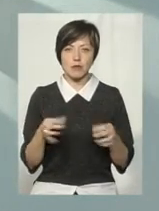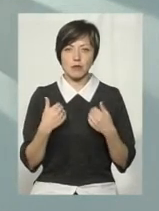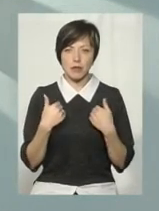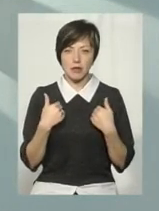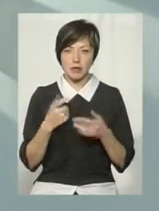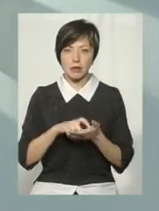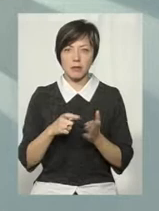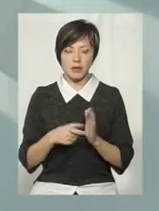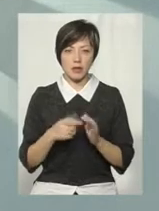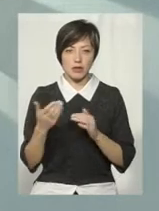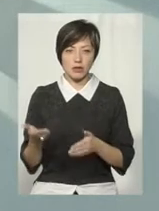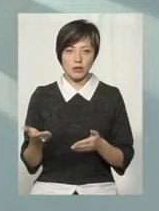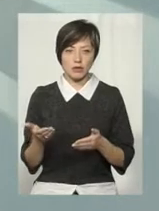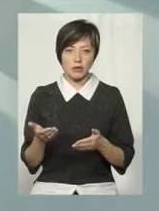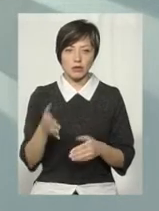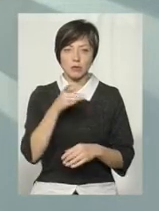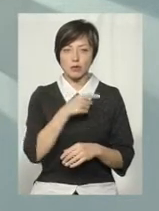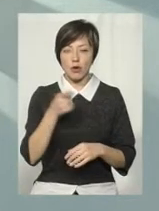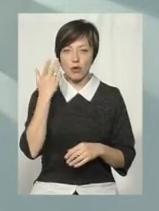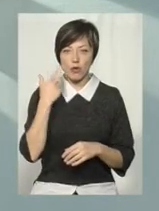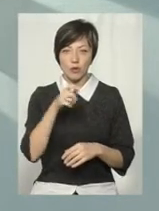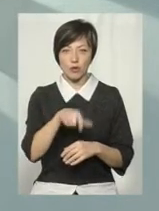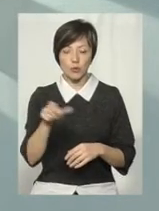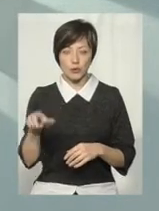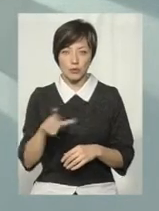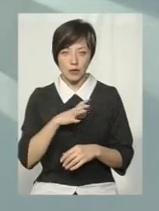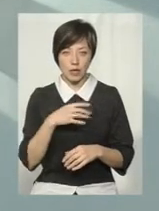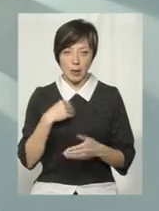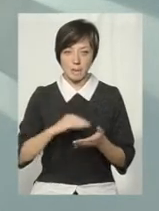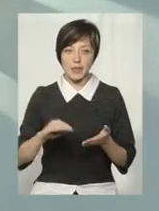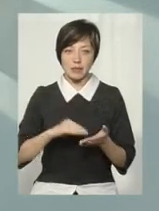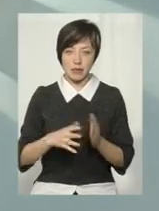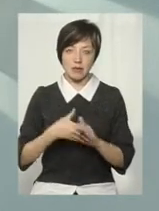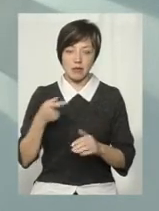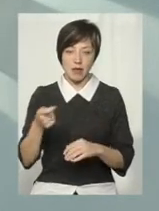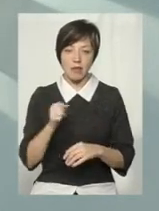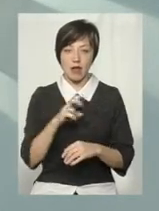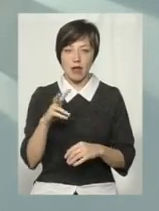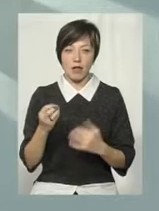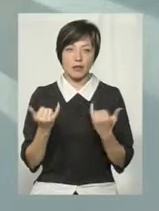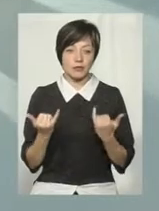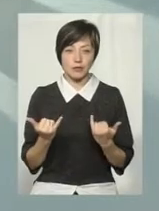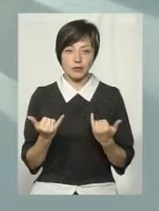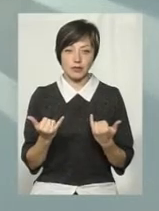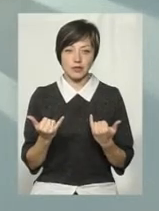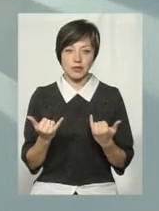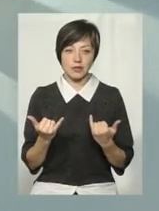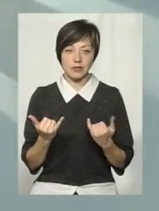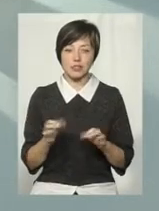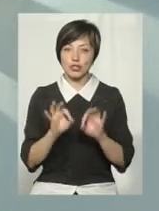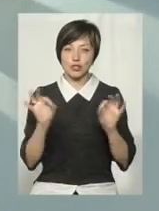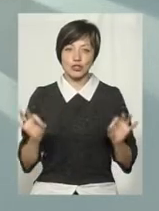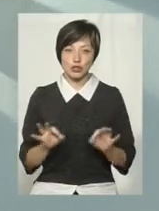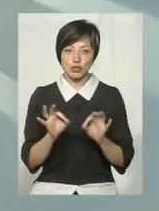того кабінету, під час того, коли там були люди. І я писала заяву. Але на сьогодні, ну, якби, з цього